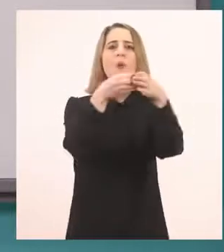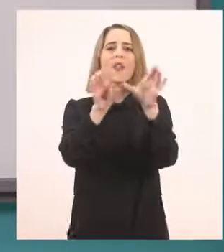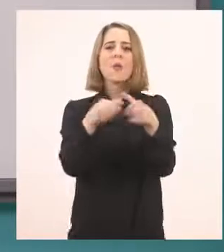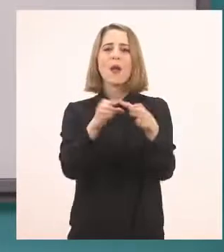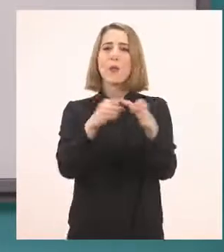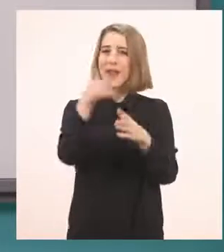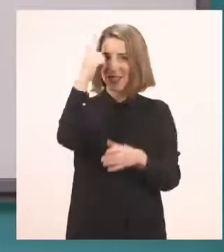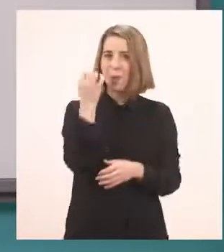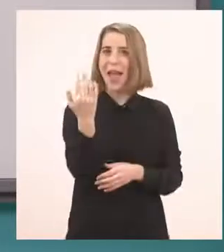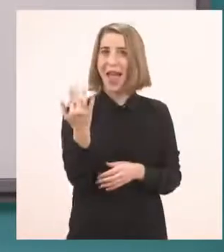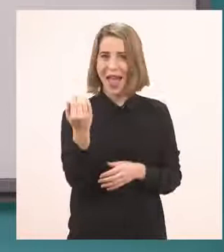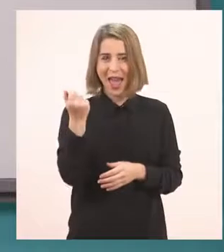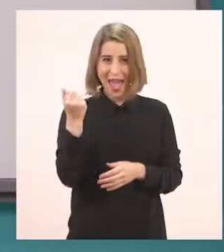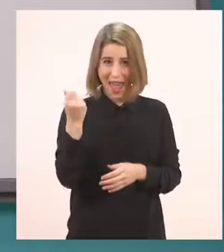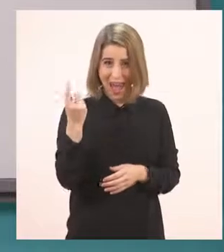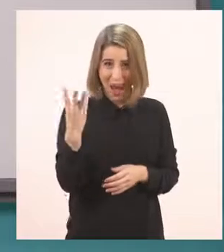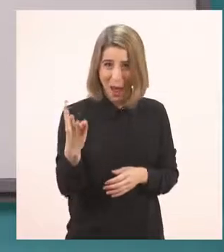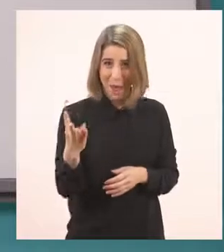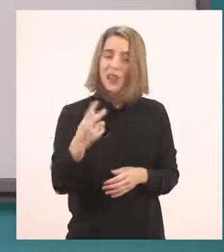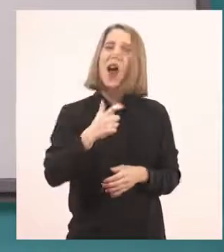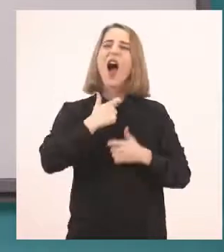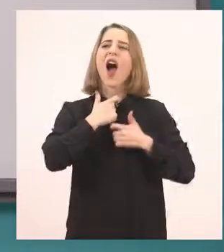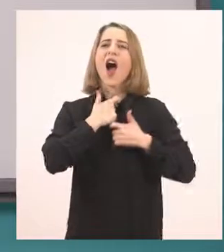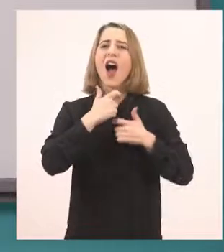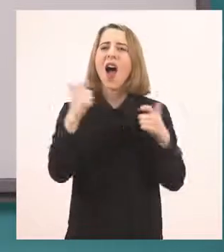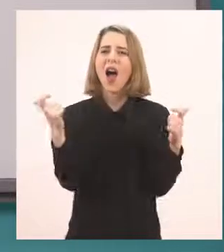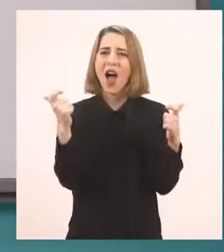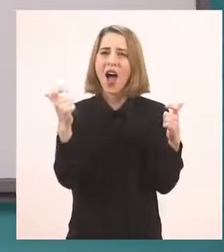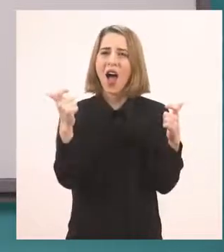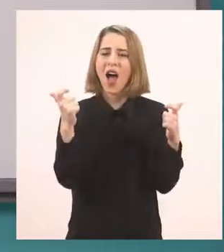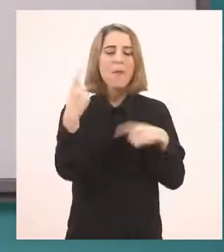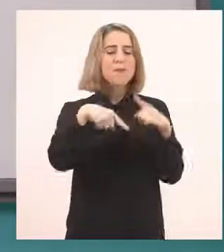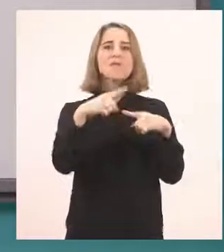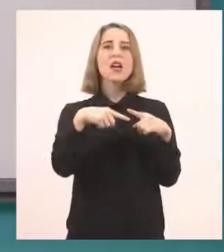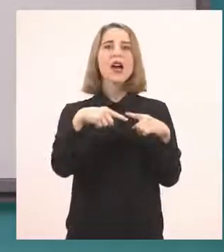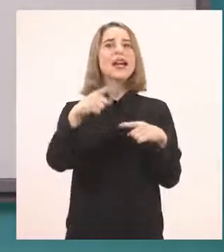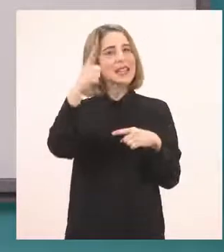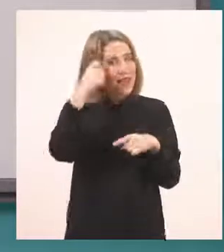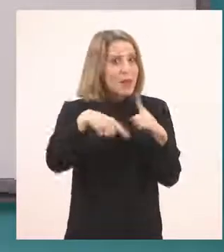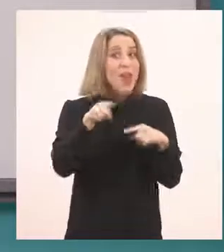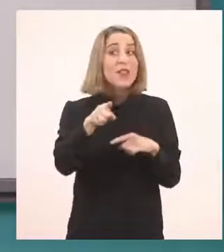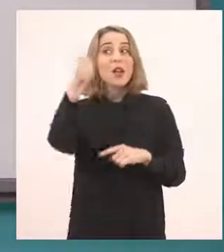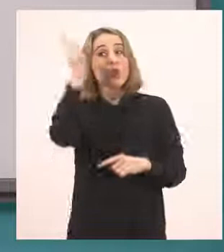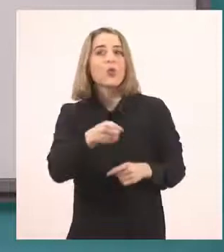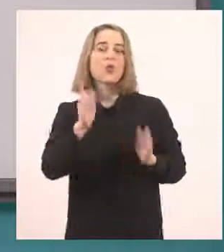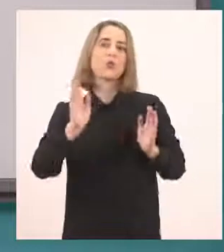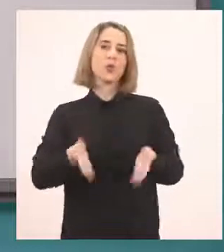φωνάζουν δυνατά. Ποια είναι αυτά που φωνάζουν δυνατά? Αυτά που μπορούμε να τους βάλουμε και τόνο. Θυμάστε ποια έχουμε μάθει μέχρι τώρα. Για